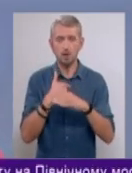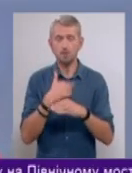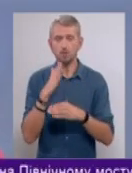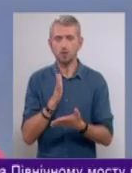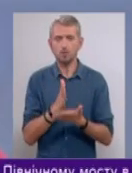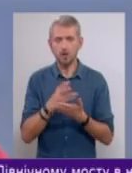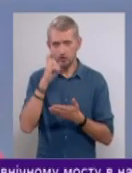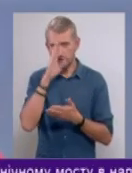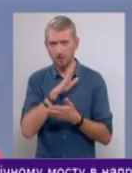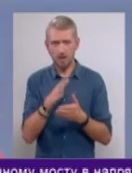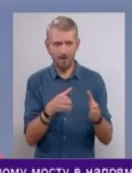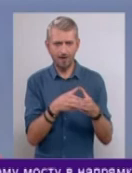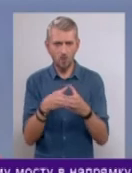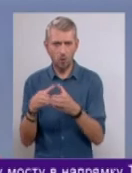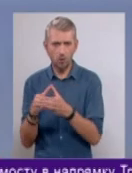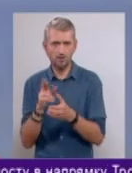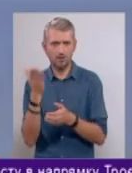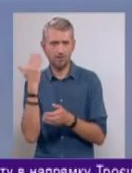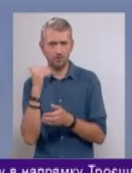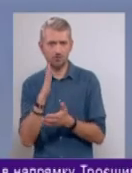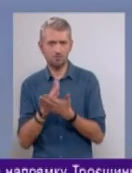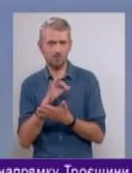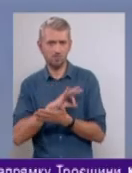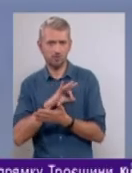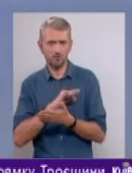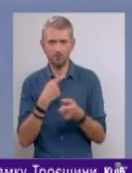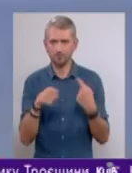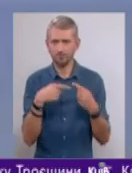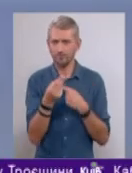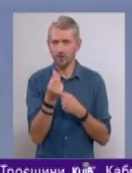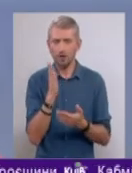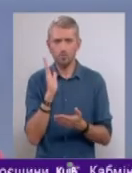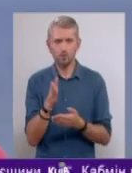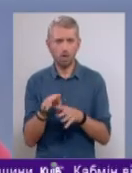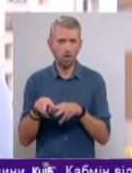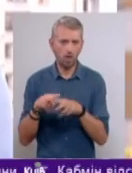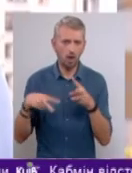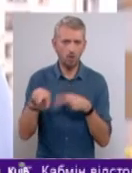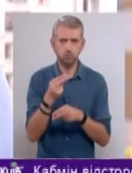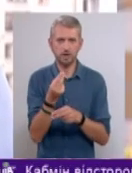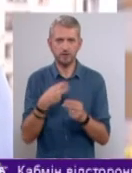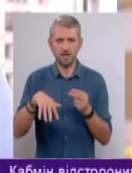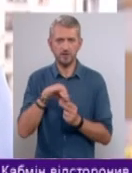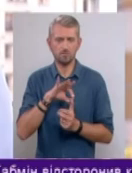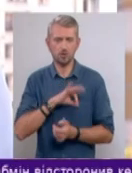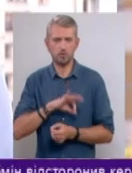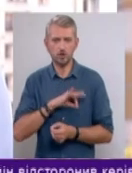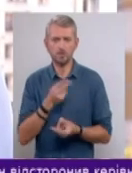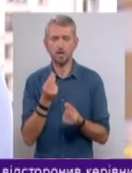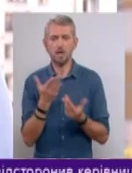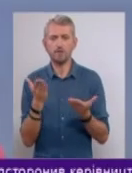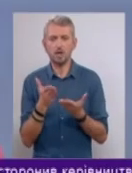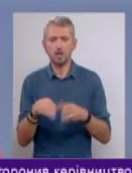державі не категорії, як раніше мали споживачів, які мають різні тарифи, ми будемо мати єдиний тариф для усіх споживачів. Тариф, який